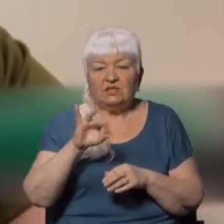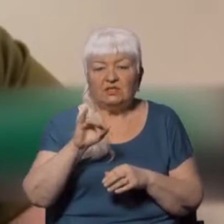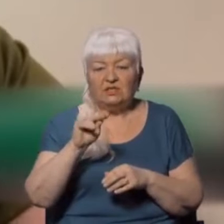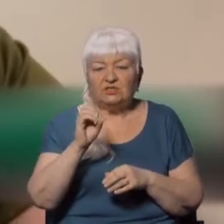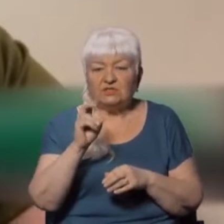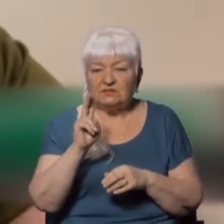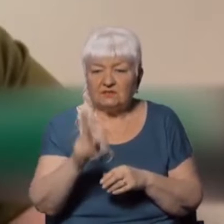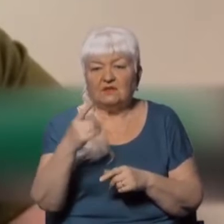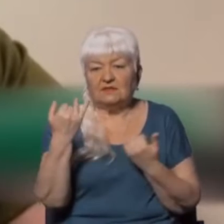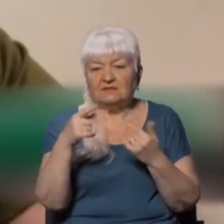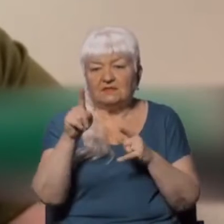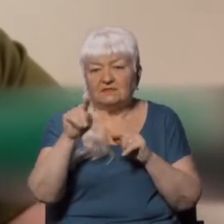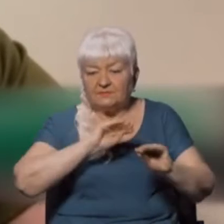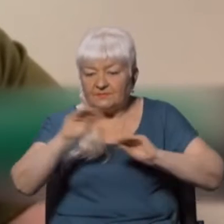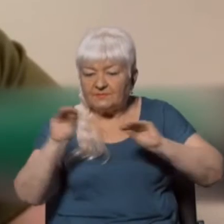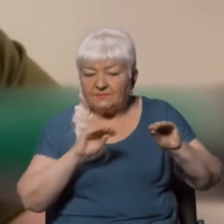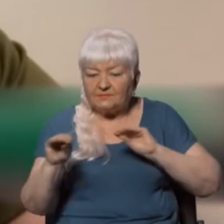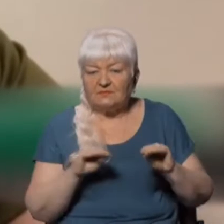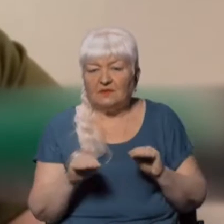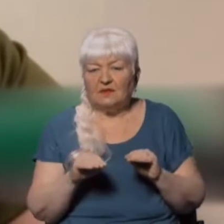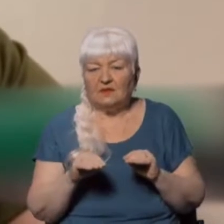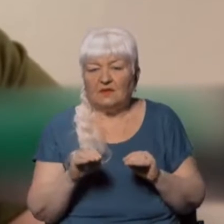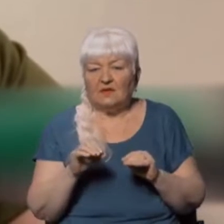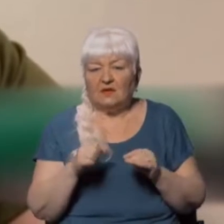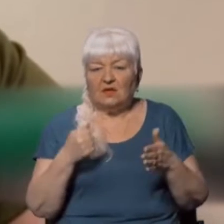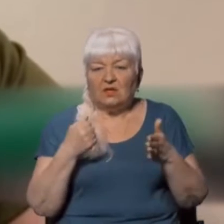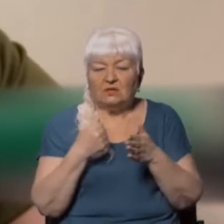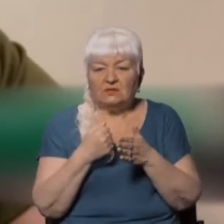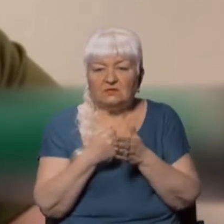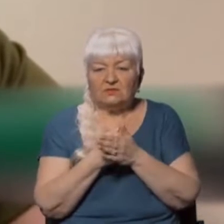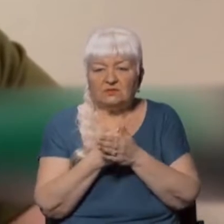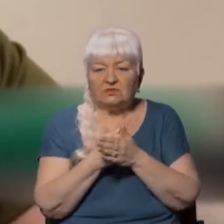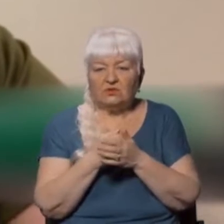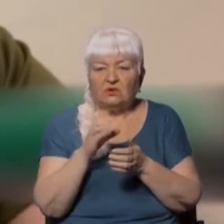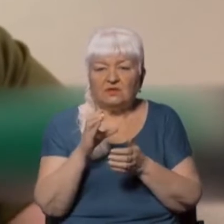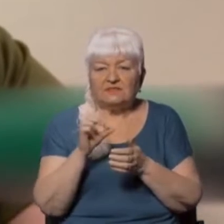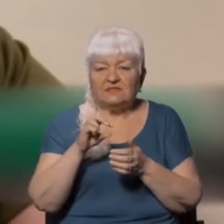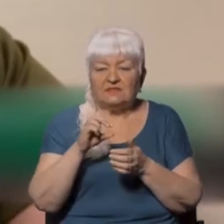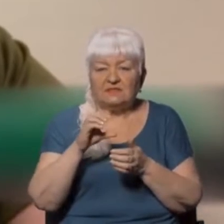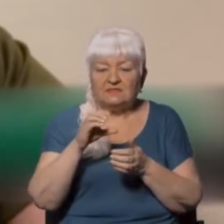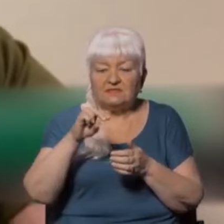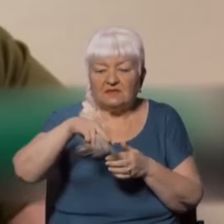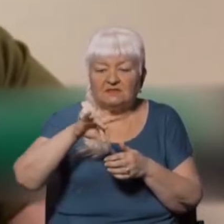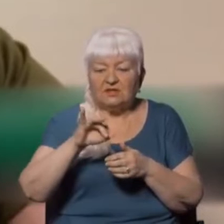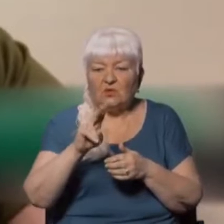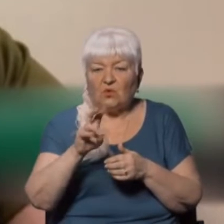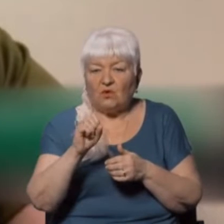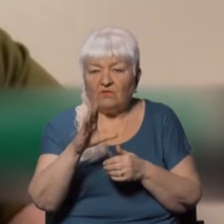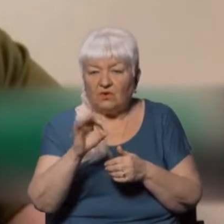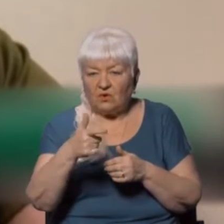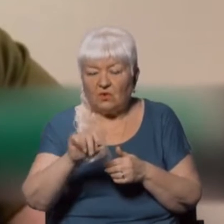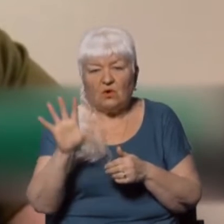розселяють зараз в арбатській стрілці, аж до стрілкового і за стрілкове. Абсолютно по всім базам.